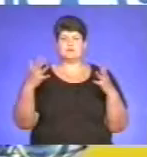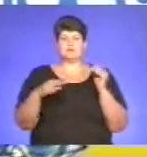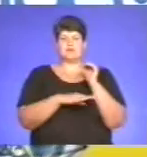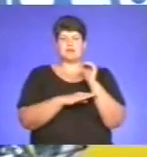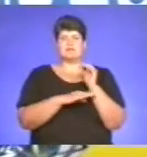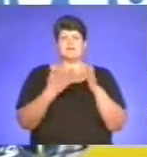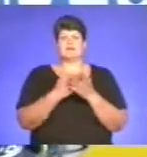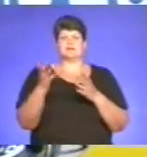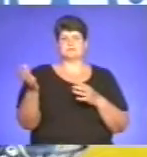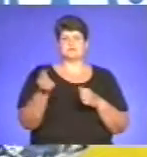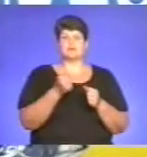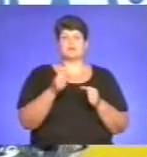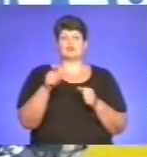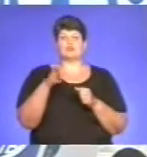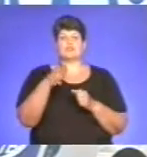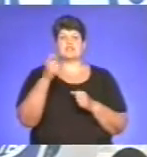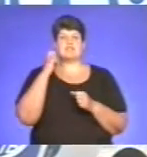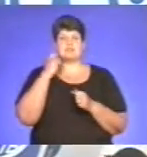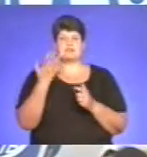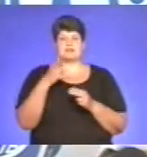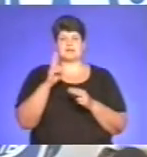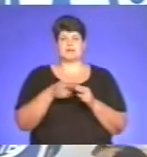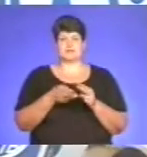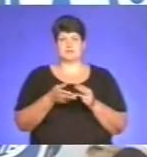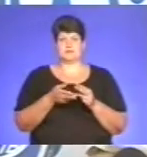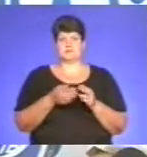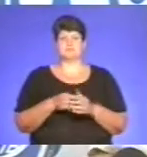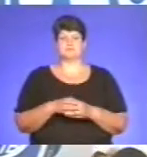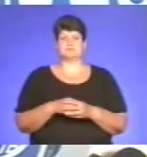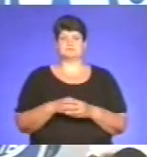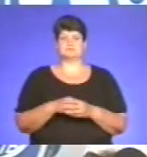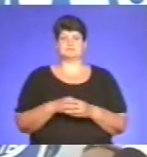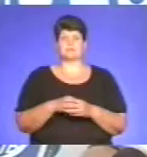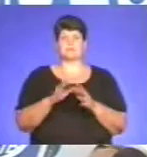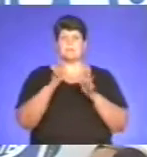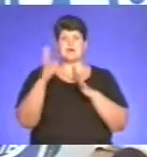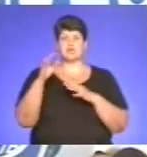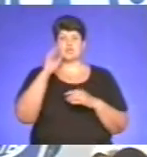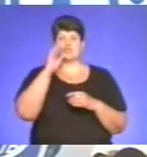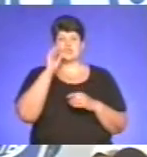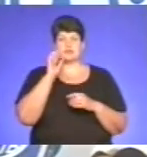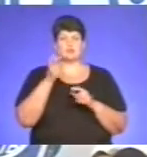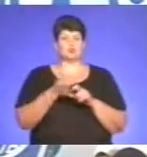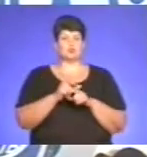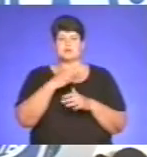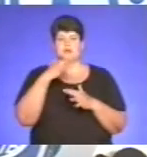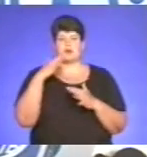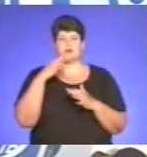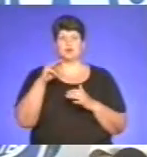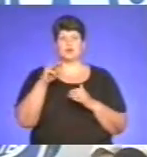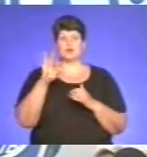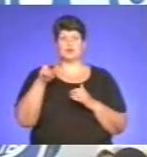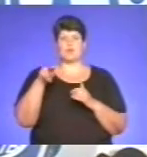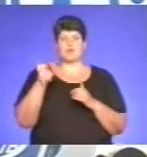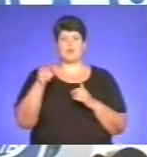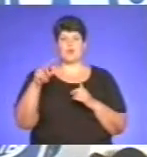видалення, тому що їхній вік вже закінчиться. Парк Шевченка дуже багато тополів. Сьогодні висаджували тополів, і